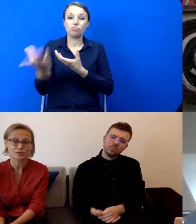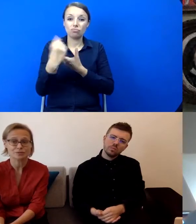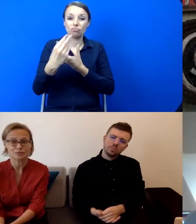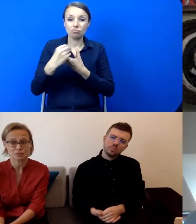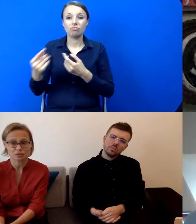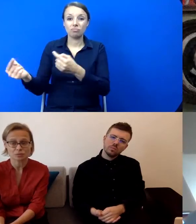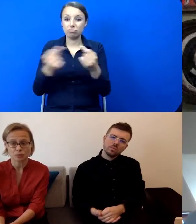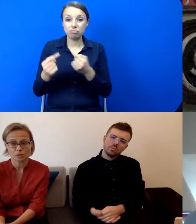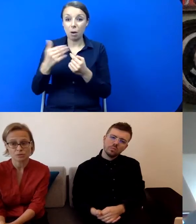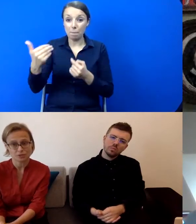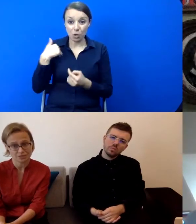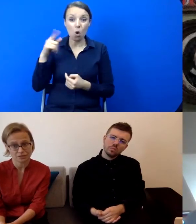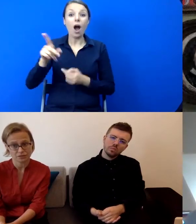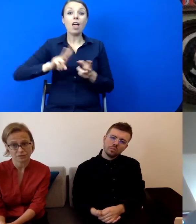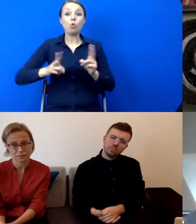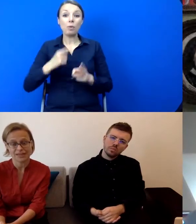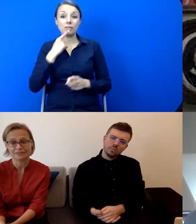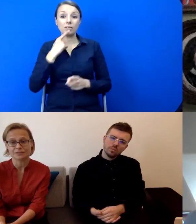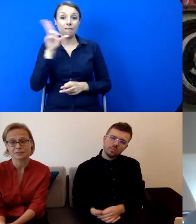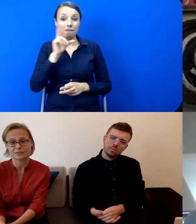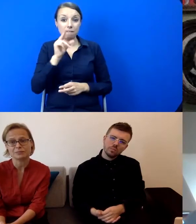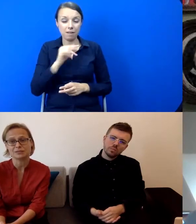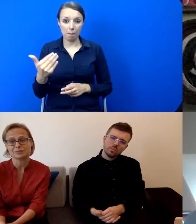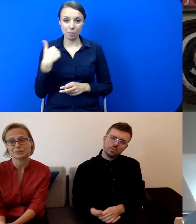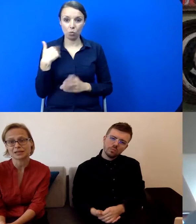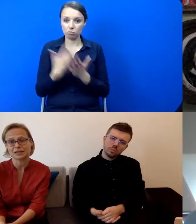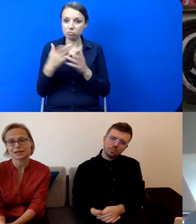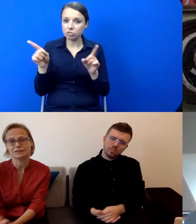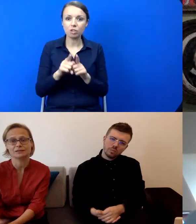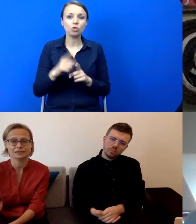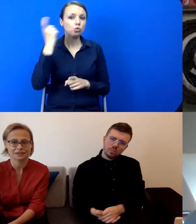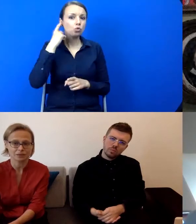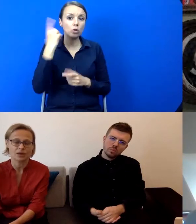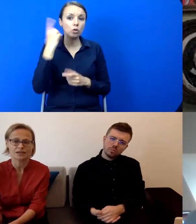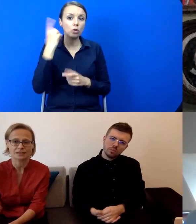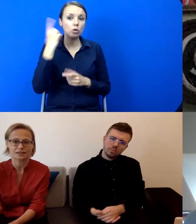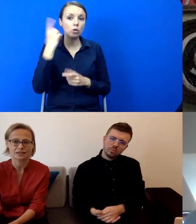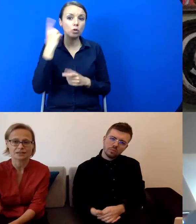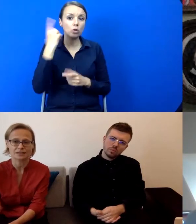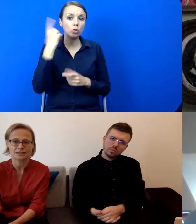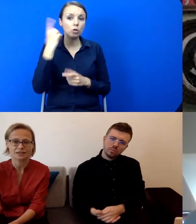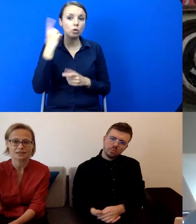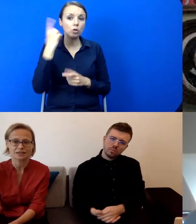żeby osoby słyszące mogły uczestniczyć w tych spotkaniach. Więc postawiliśmy na spotkania takie regularne,